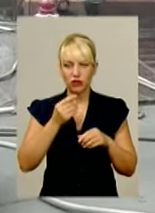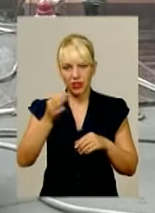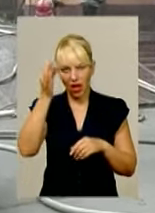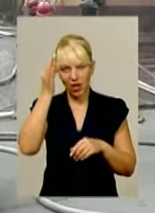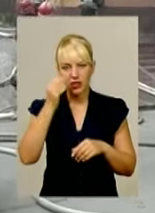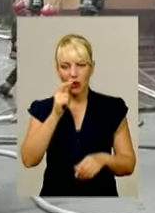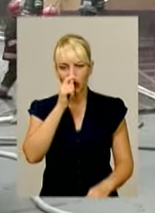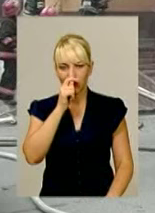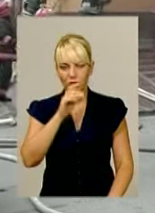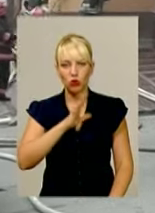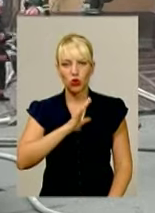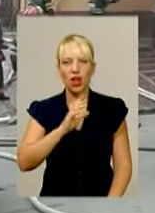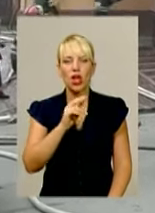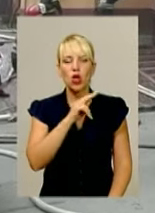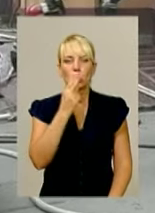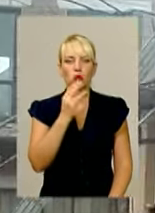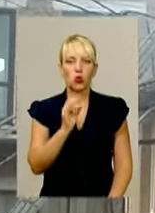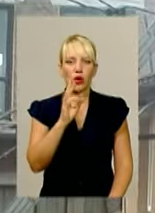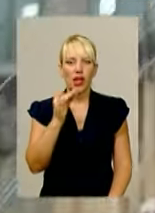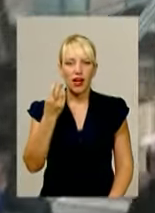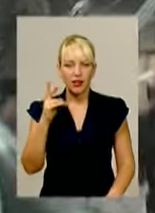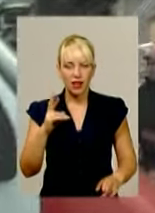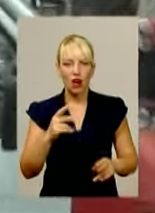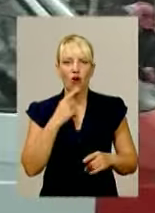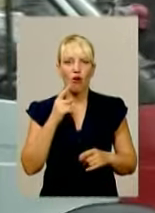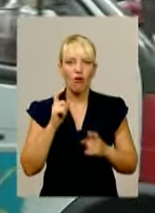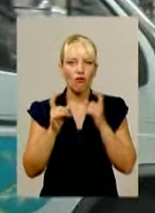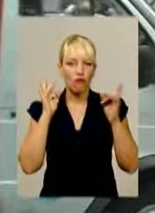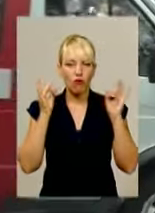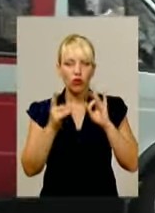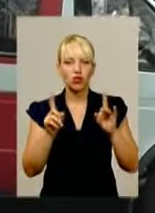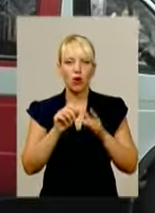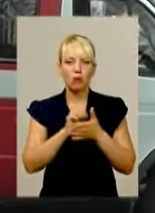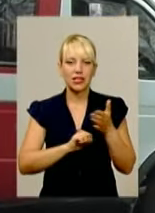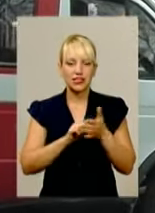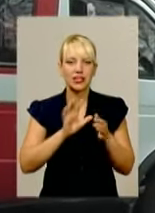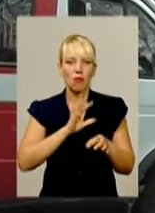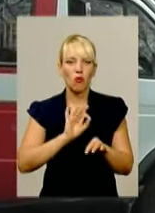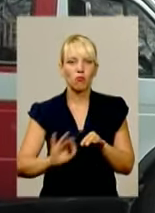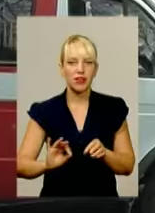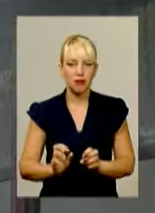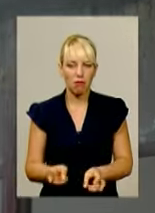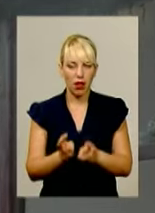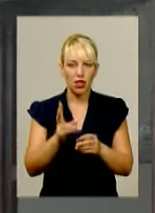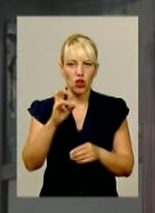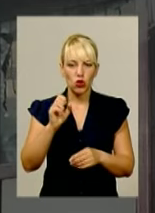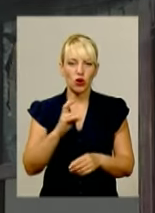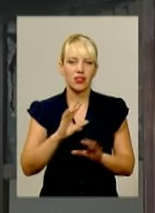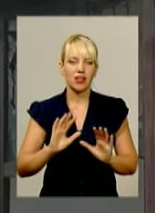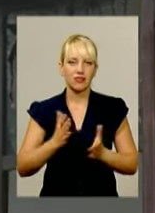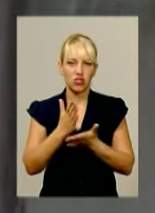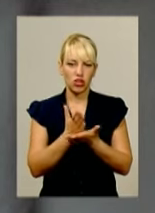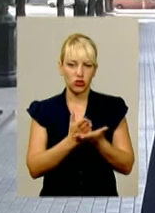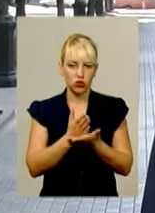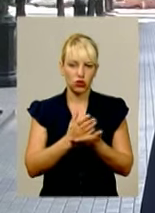кондитерське кафе «Цукерня». Подейкували, що причиною займання був підпал. Однак надзвичайники спростовують цю інформацію.